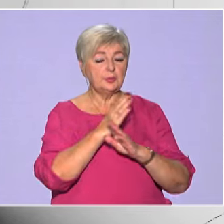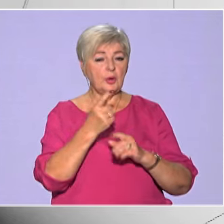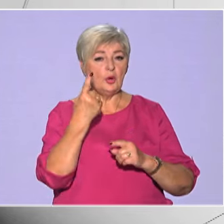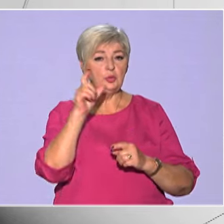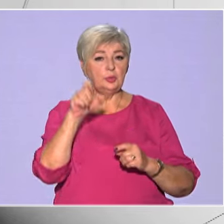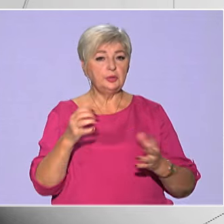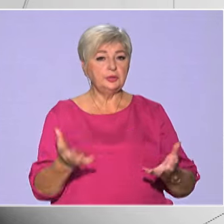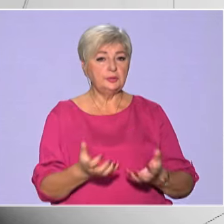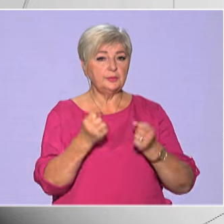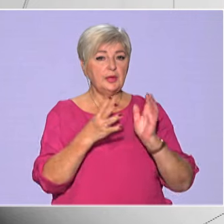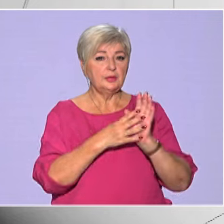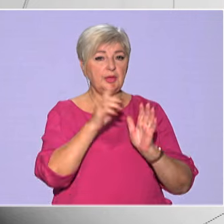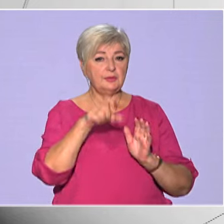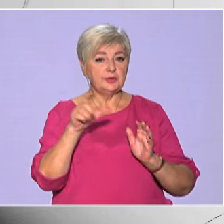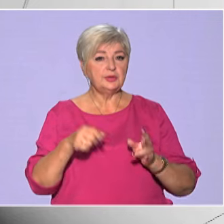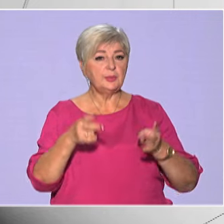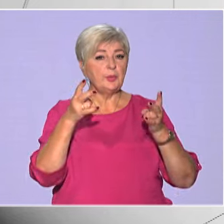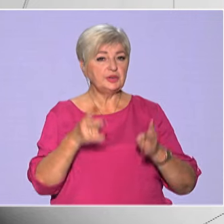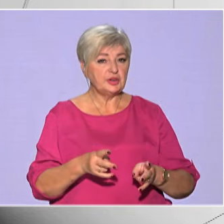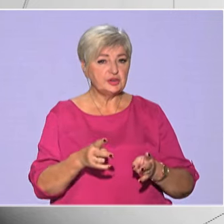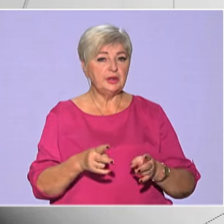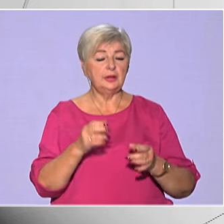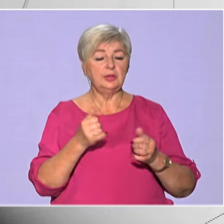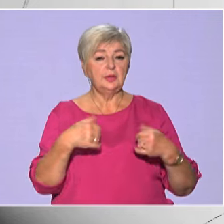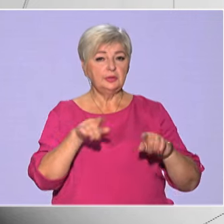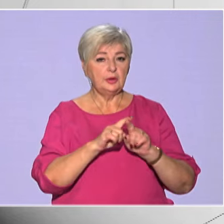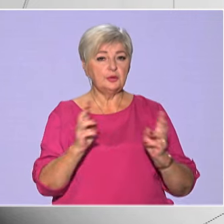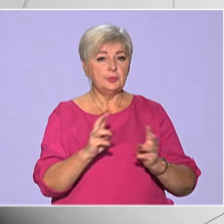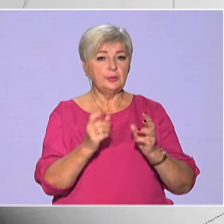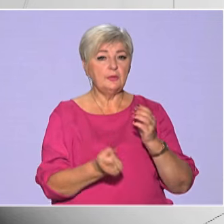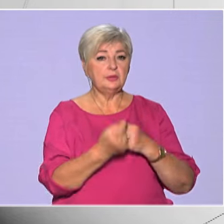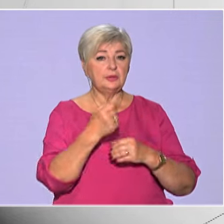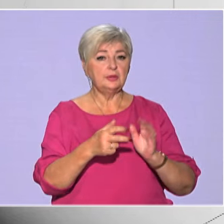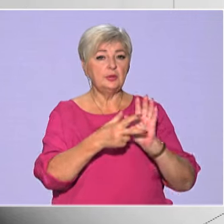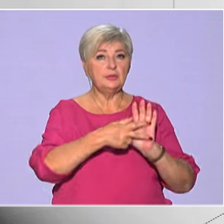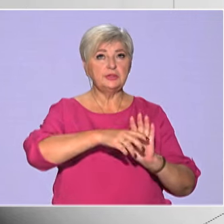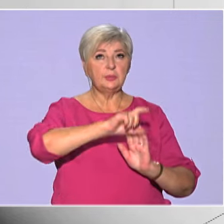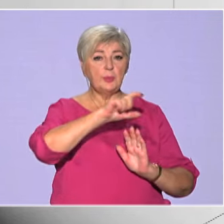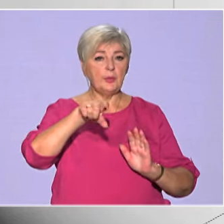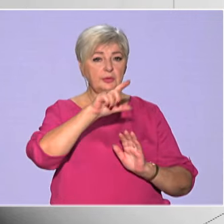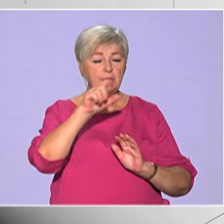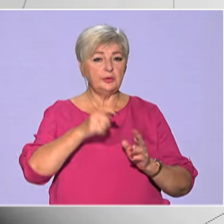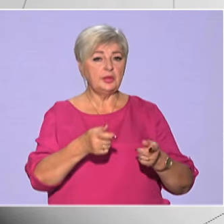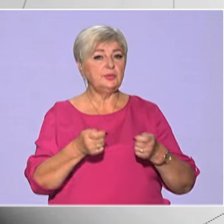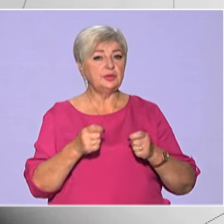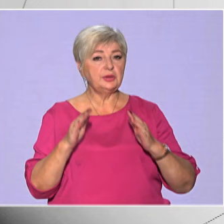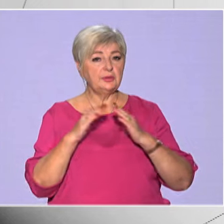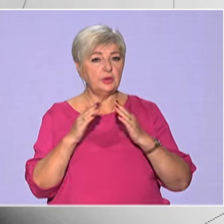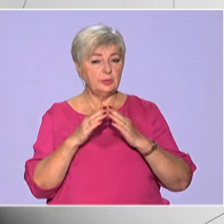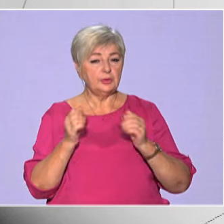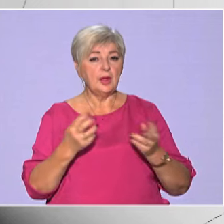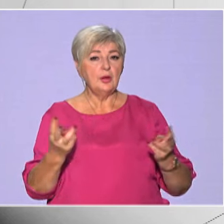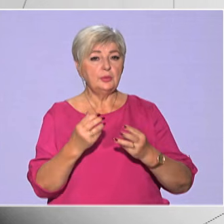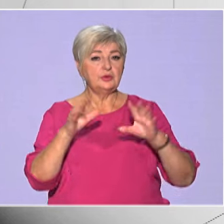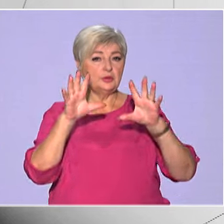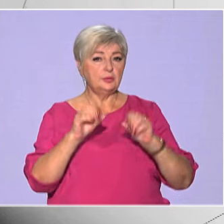врятовано, 9 осіб постраждали. Також пожежа виникла у восьмиповерховій адміністративній будівлі. Пожежу